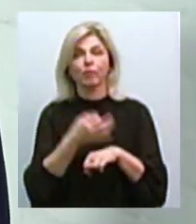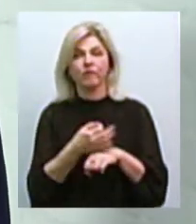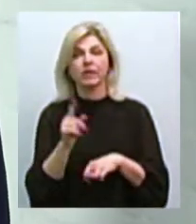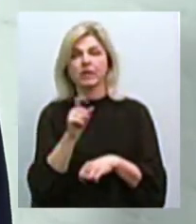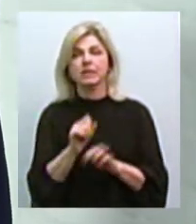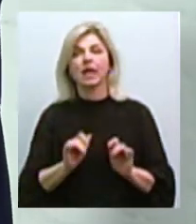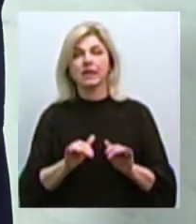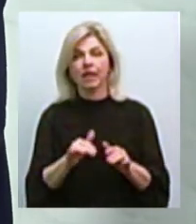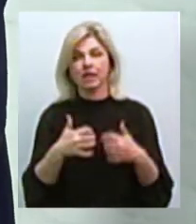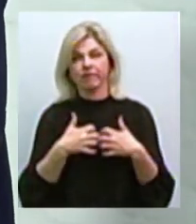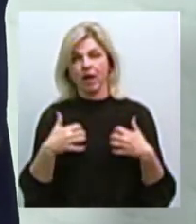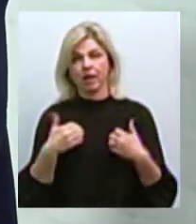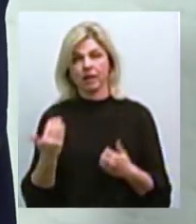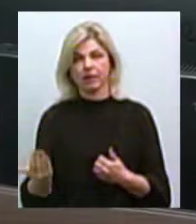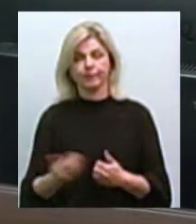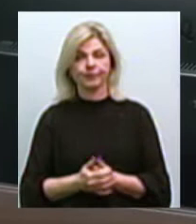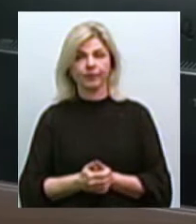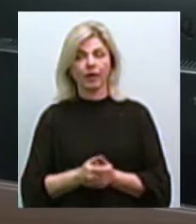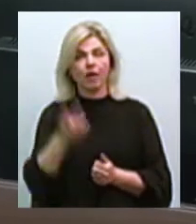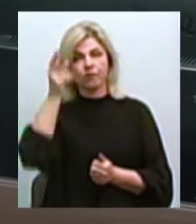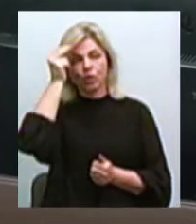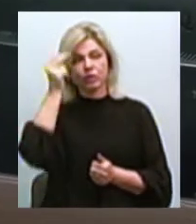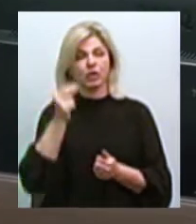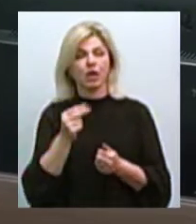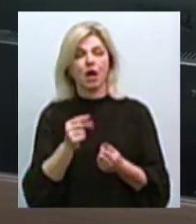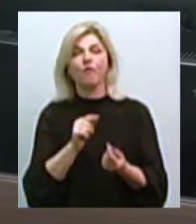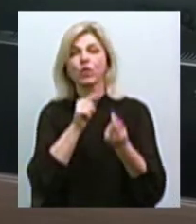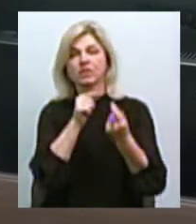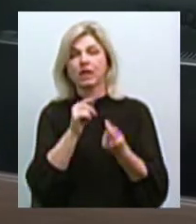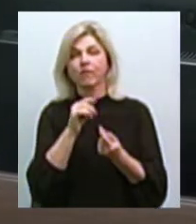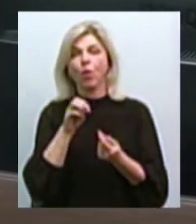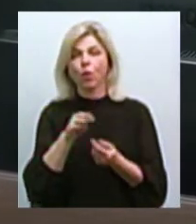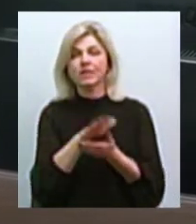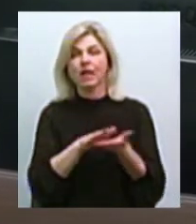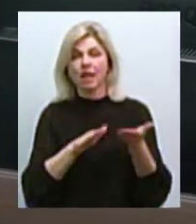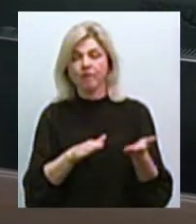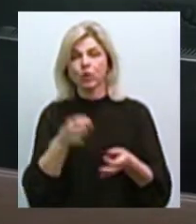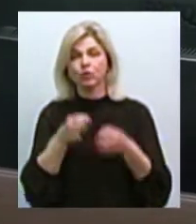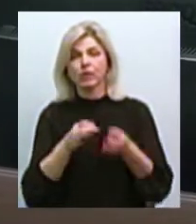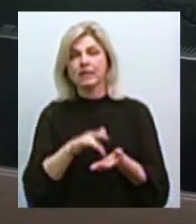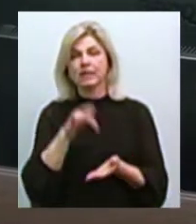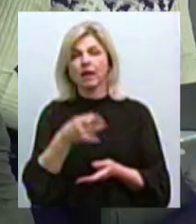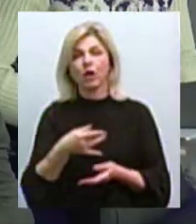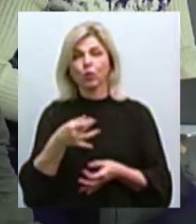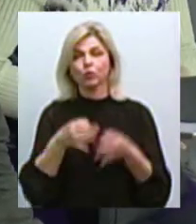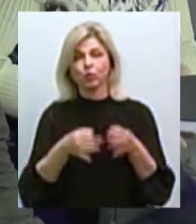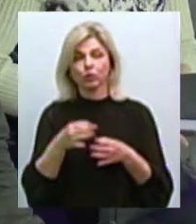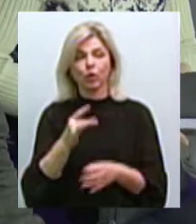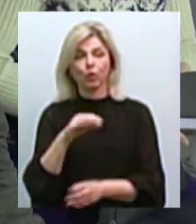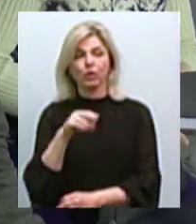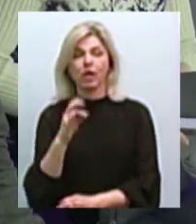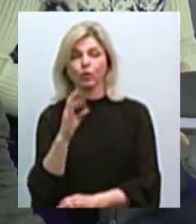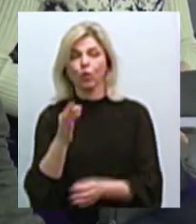дії тварині. Враховуючи відсутність відзиву позовній заяві та інших документів, суддя Центрального районного суду Ольга Руденко